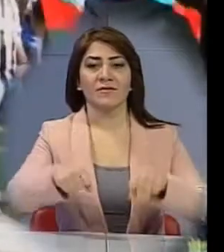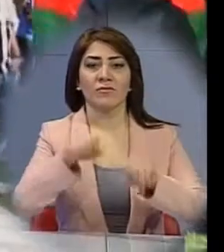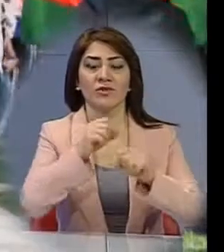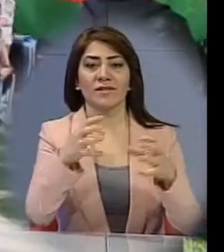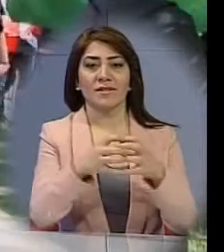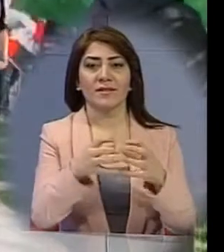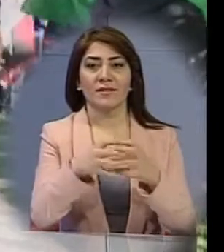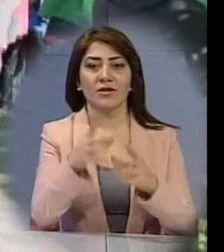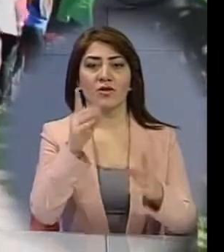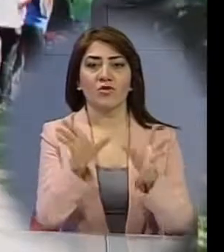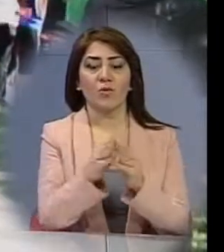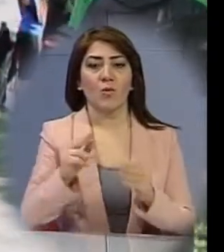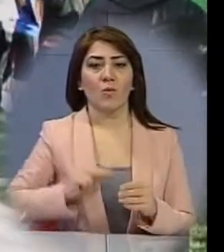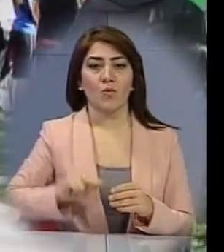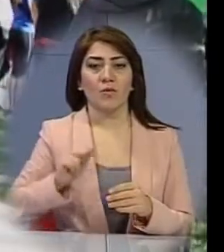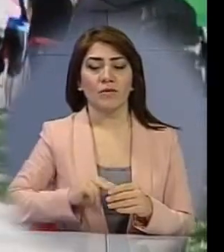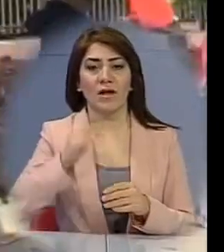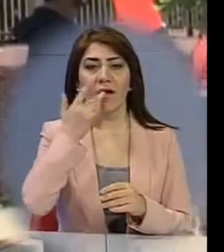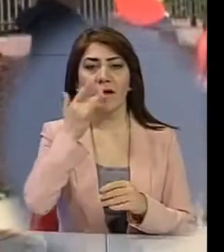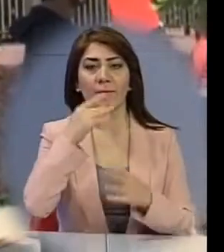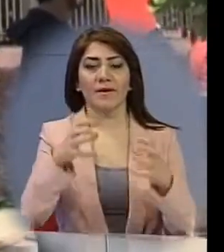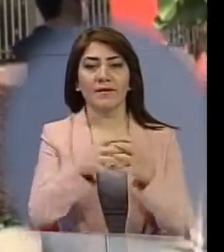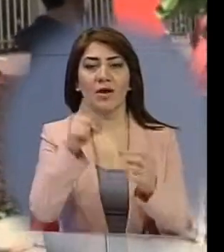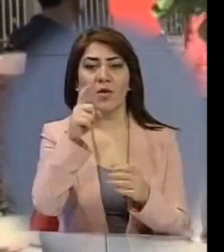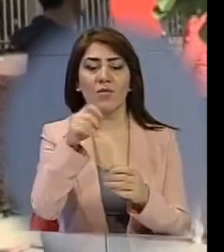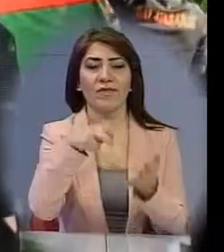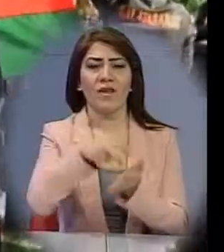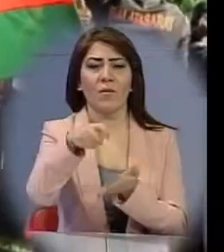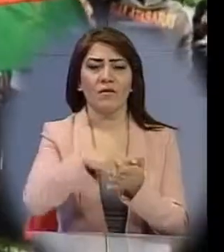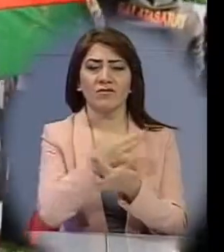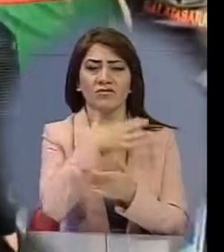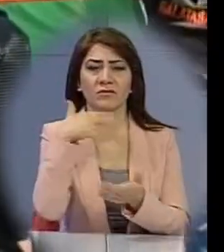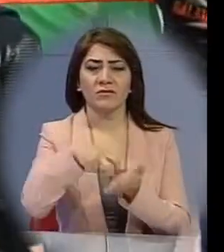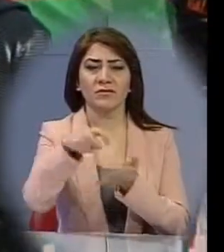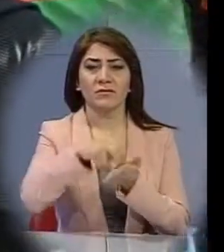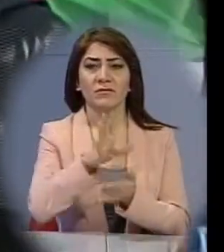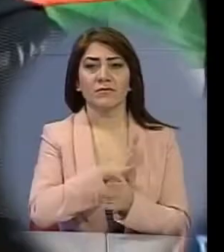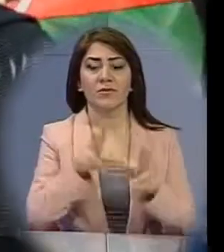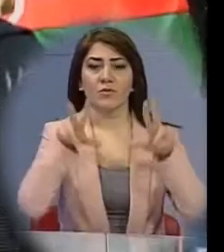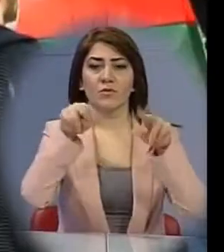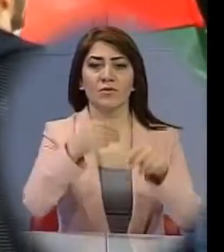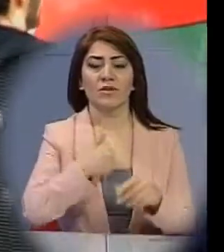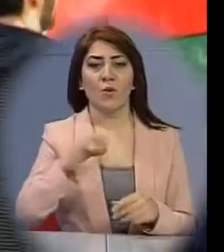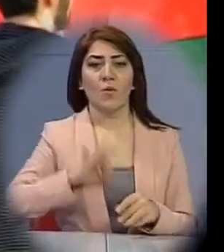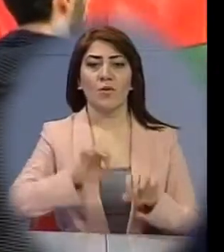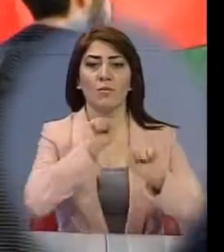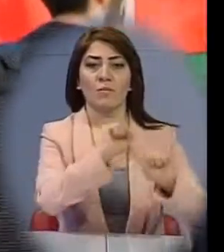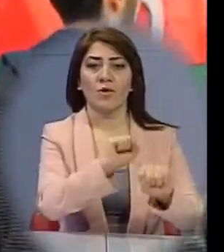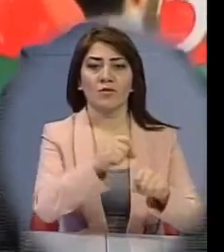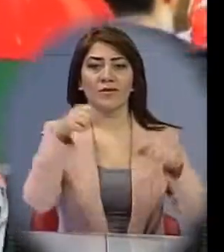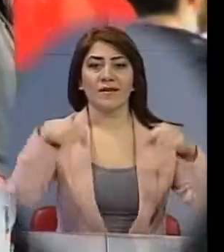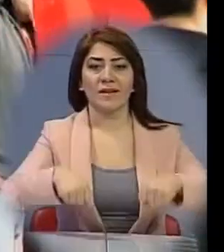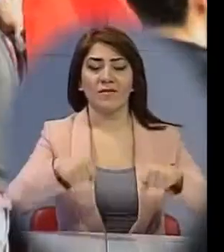ընկերությունների հետ համագործակցող ամերիկյան հաստատություններին հայրուրավոր նամակներ են ուղարկել, տղեկացնելով, որ իրենց շահերը պաշտպանող